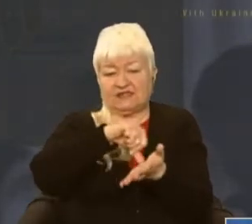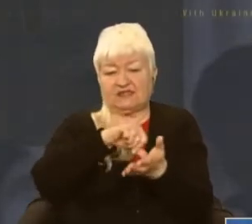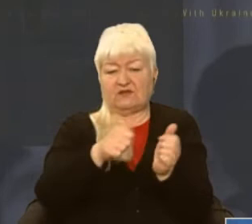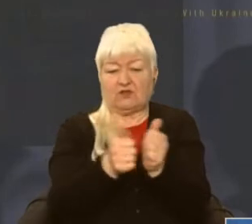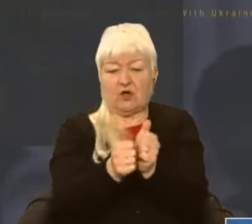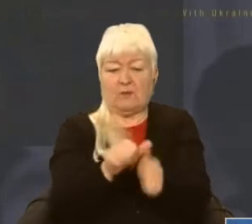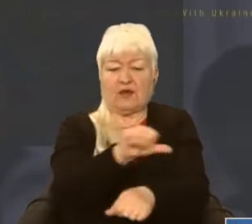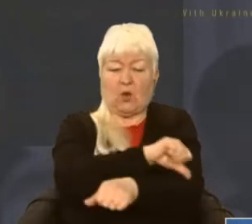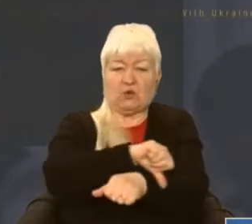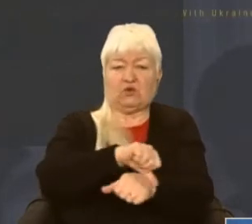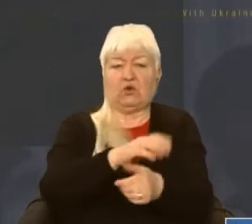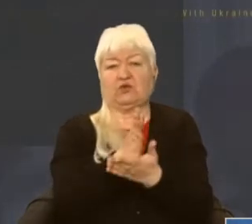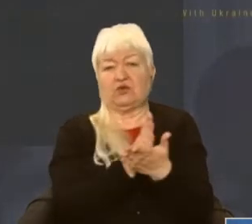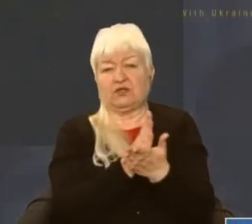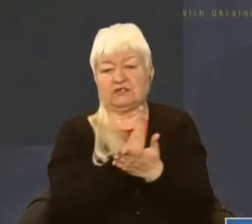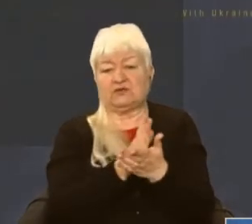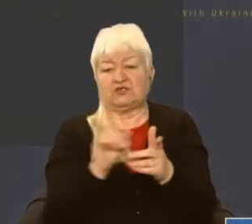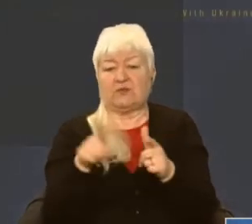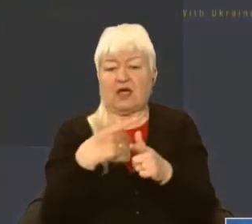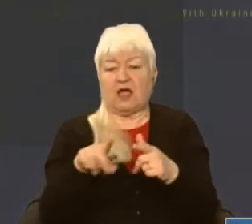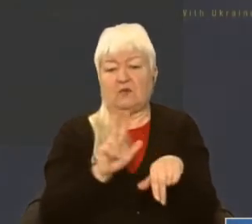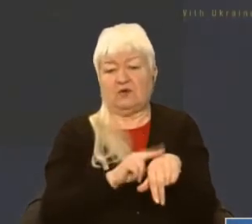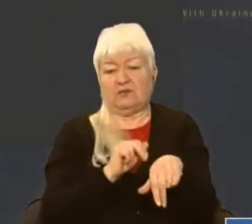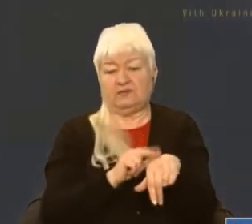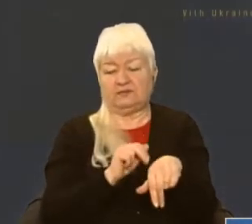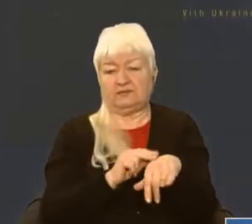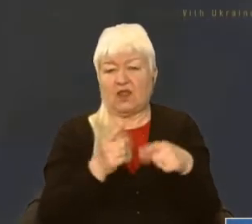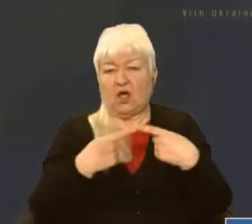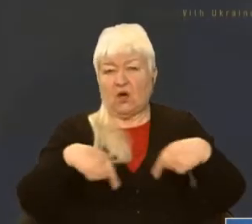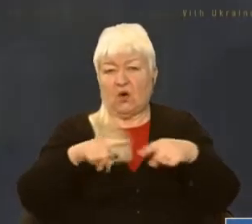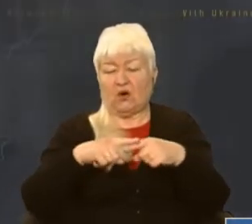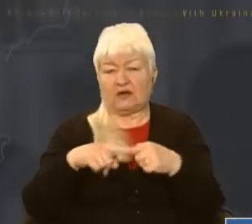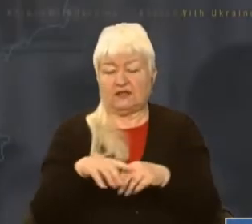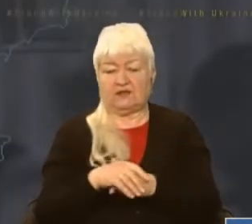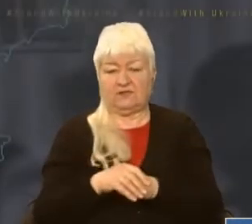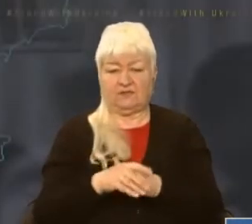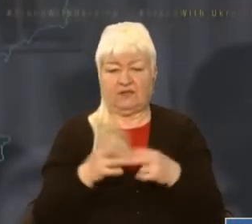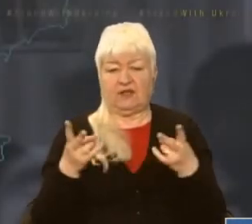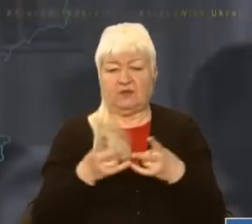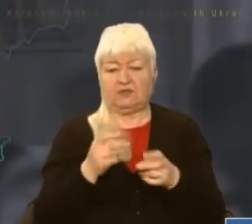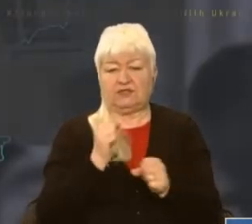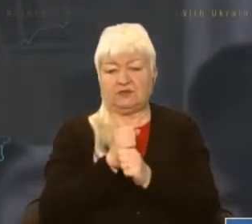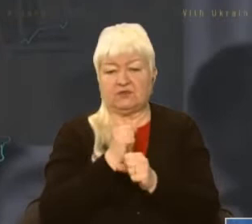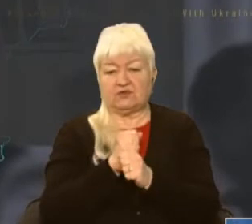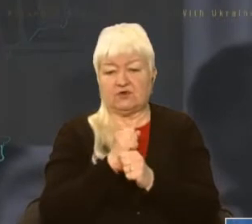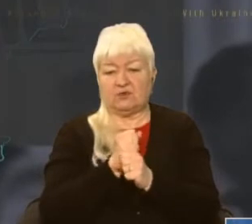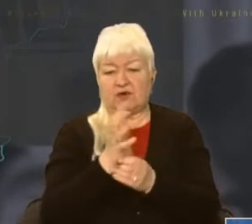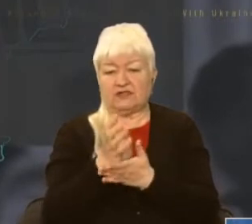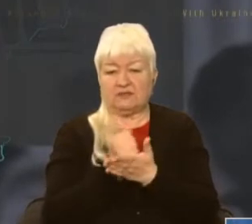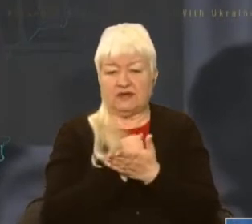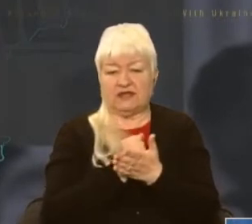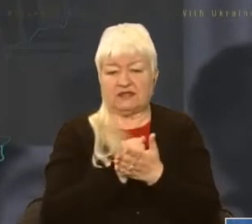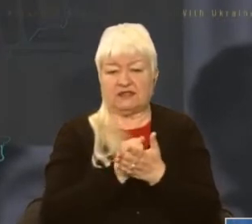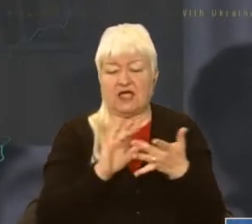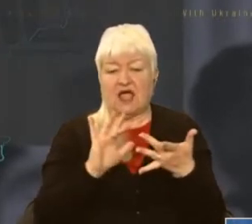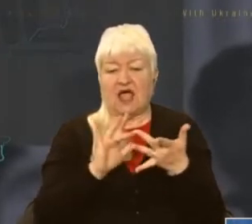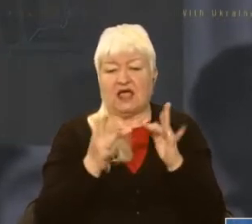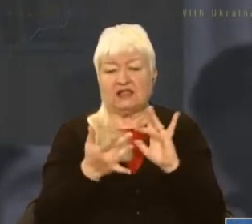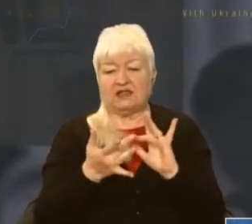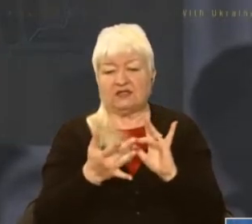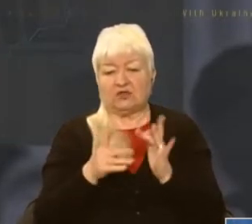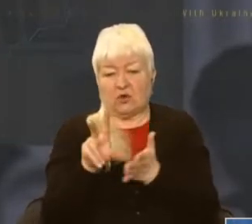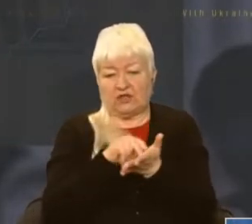прикордонної служби або правоохоронних органів. Потрібно зробити і зберегти їх електронні копії,